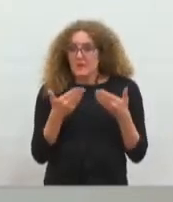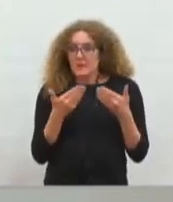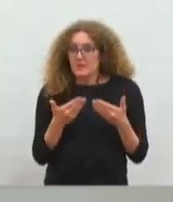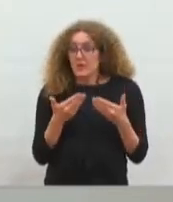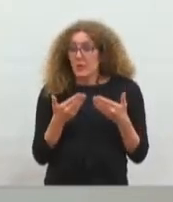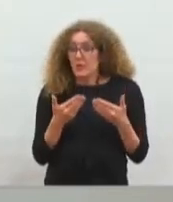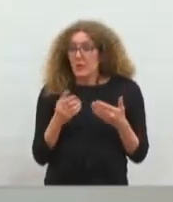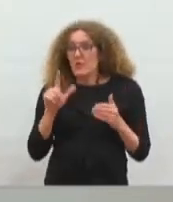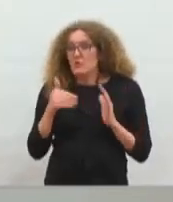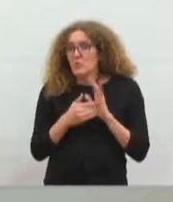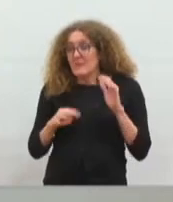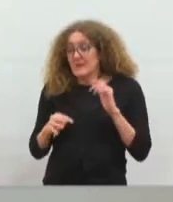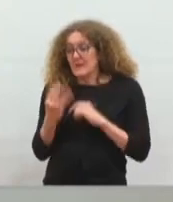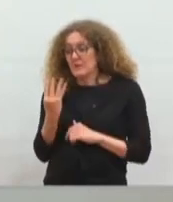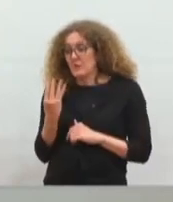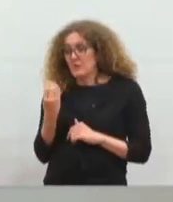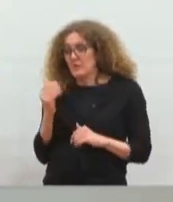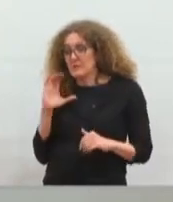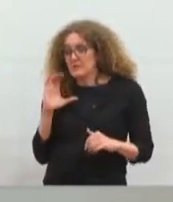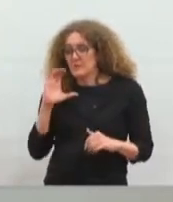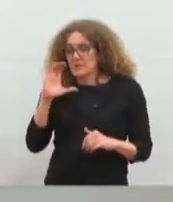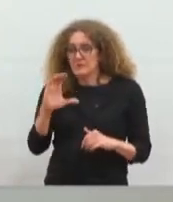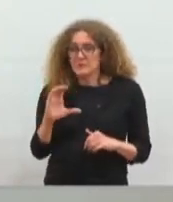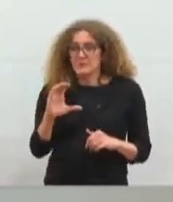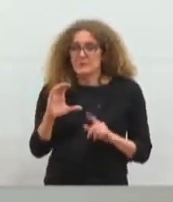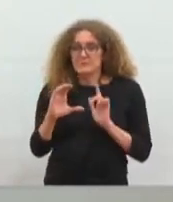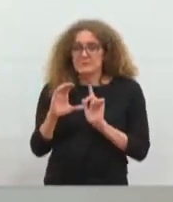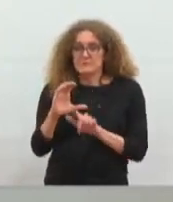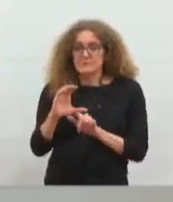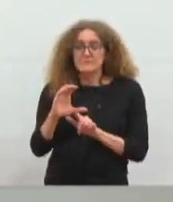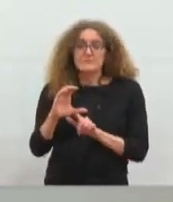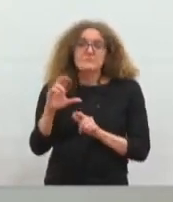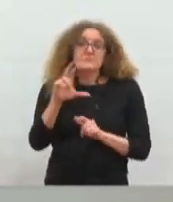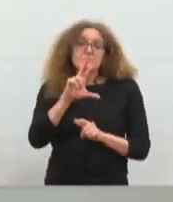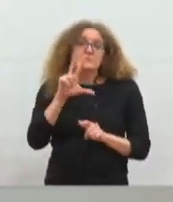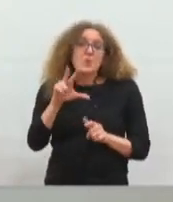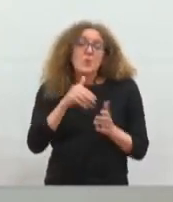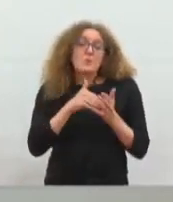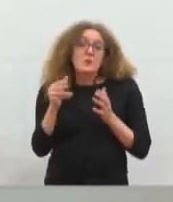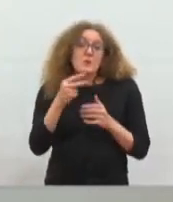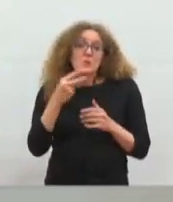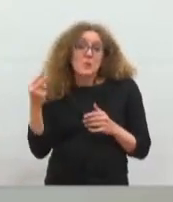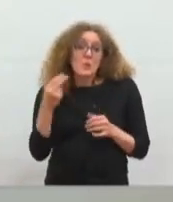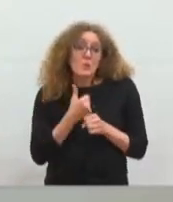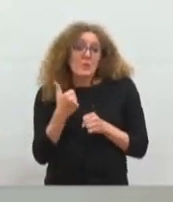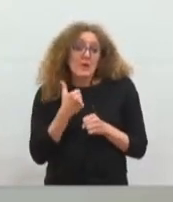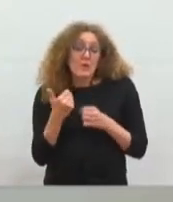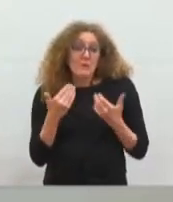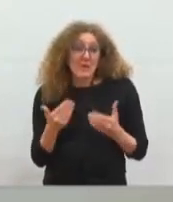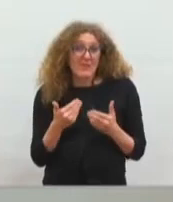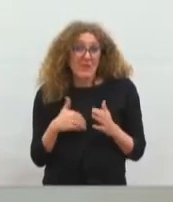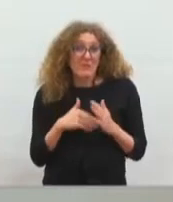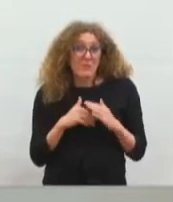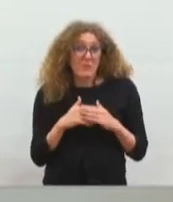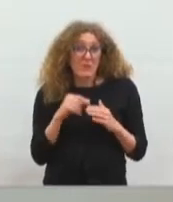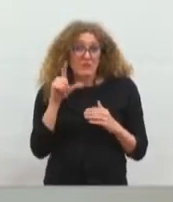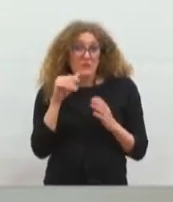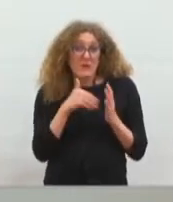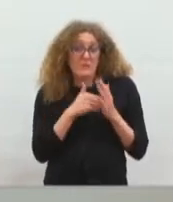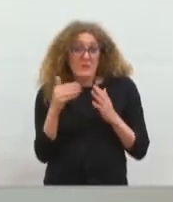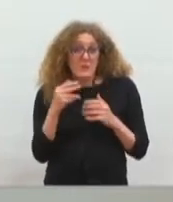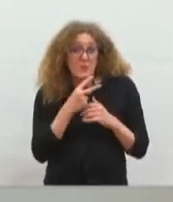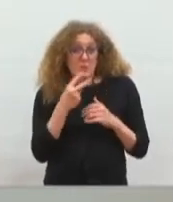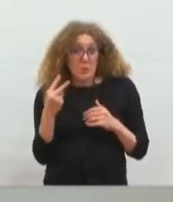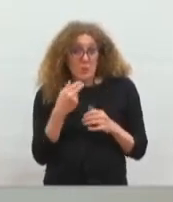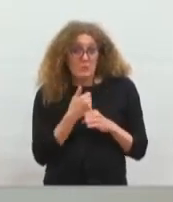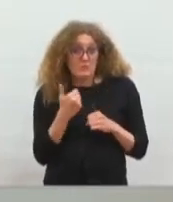2014,'investissement qui nous a été donné était de 3 millions d'euros par an, il est maintenant proche de 20 millions d'euros par an. Donc, nous avons changé